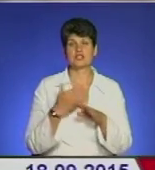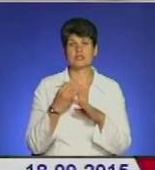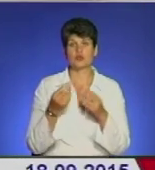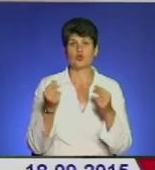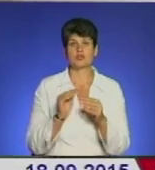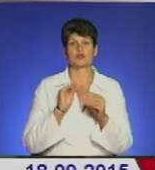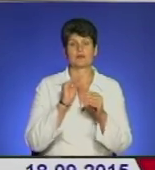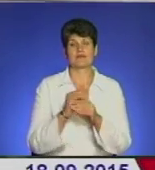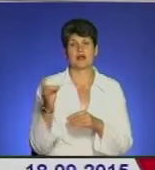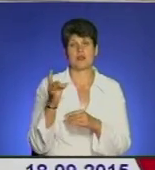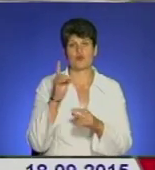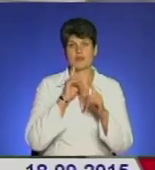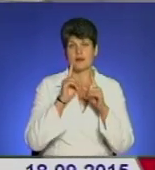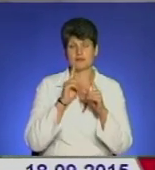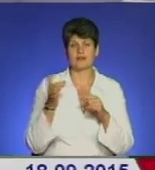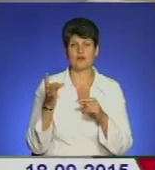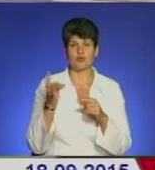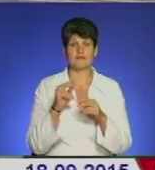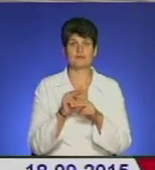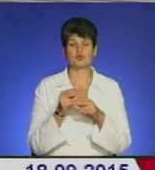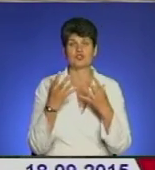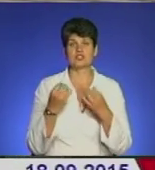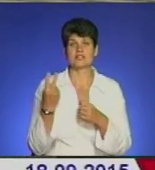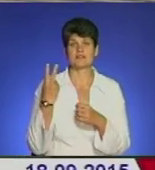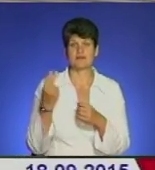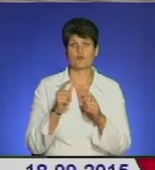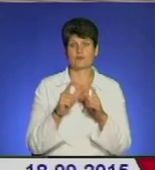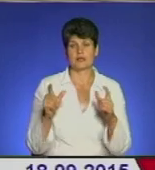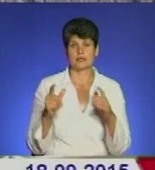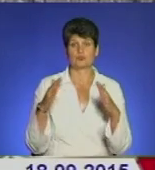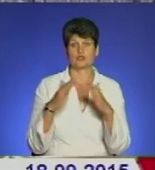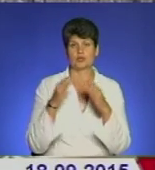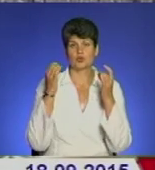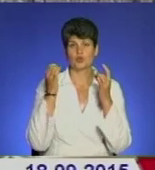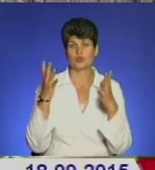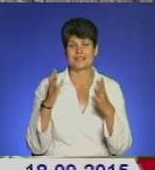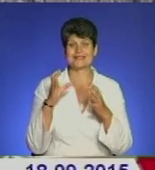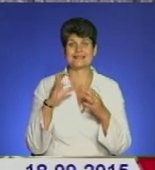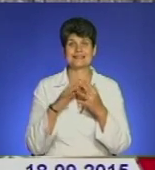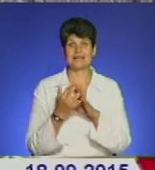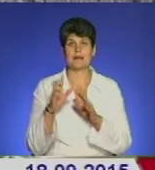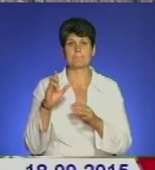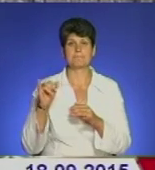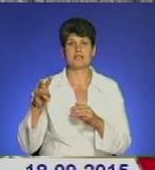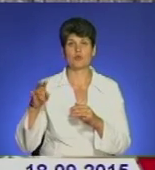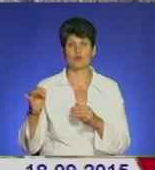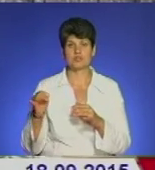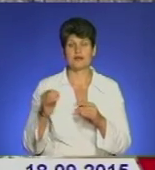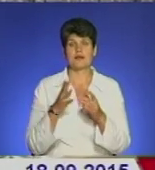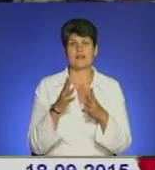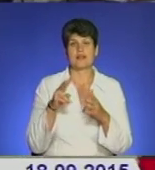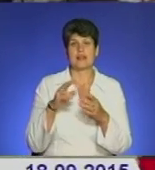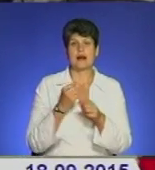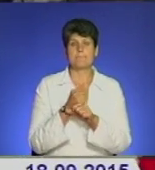районна рада. В районі відремонтують ще два важливих об'єкти – будинок культури в селі Білобожниця та амбулаторію в селі Нагірянка.